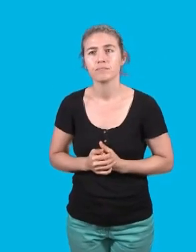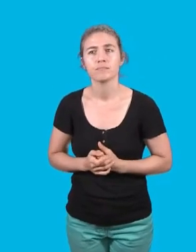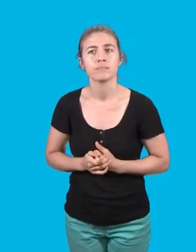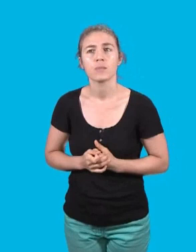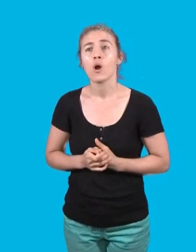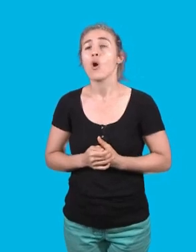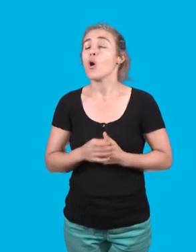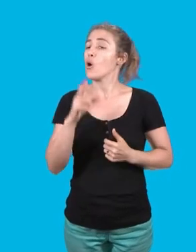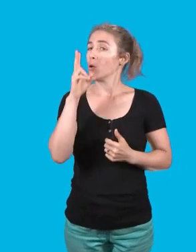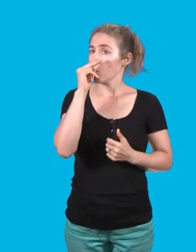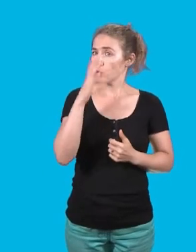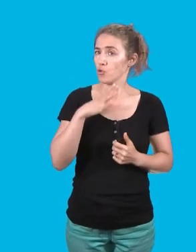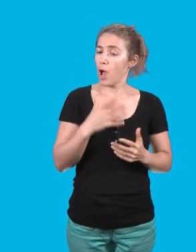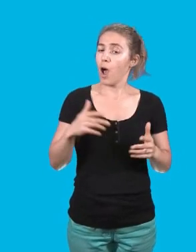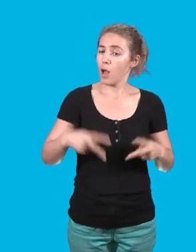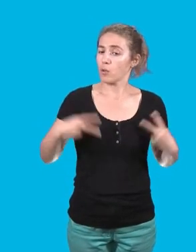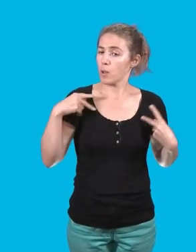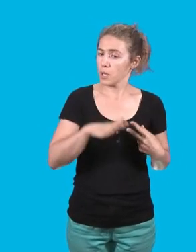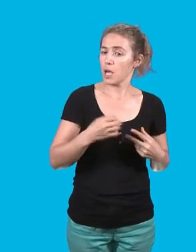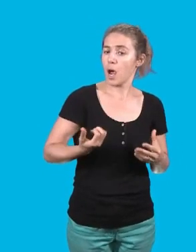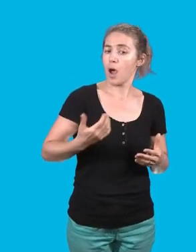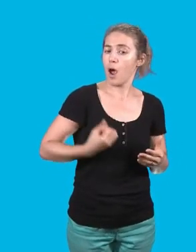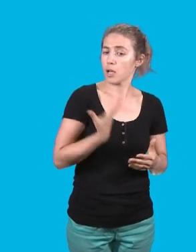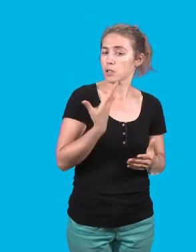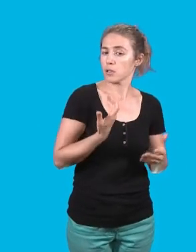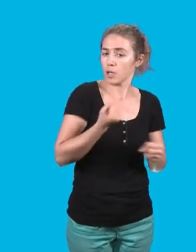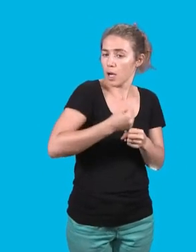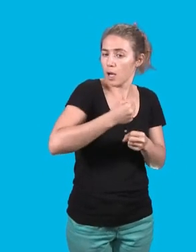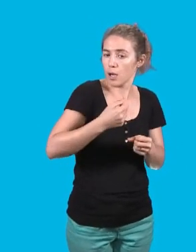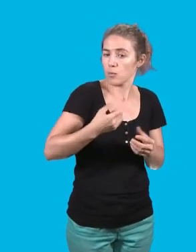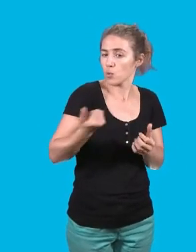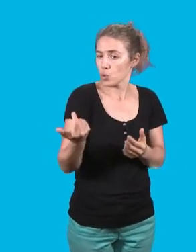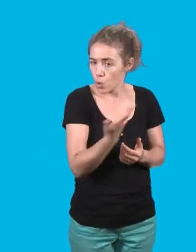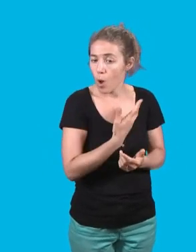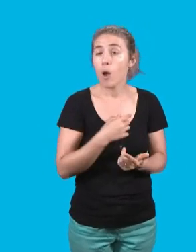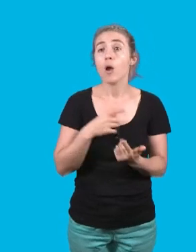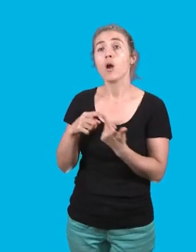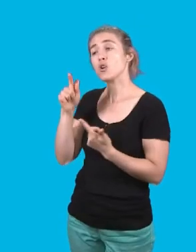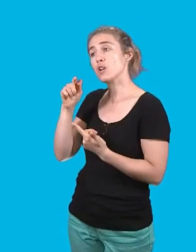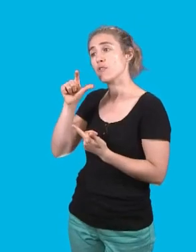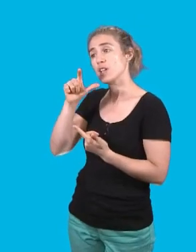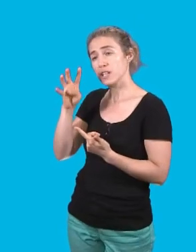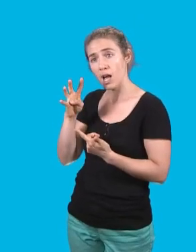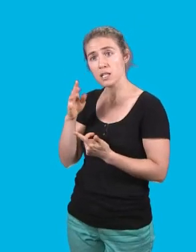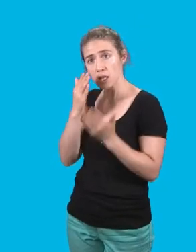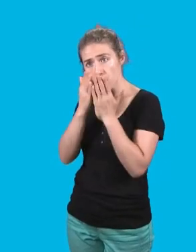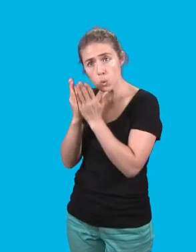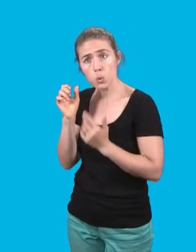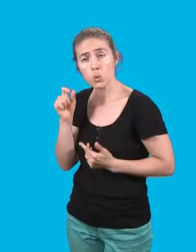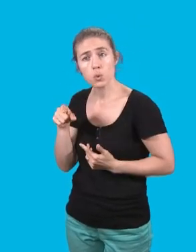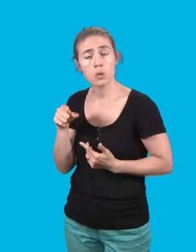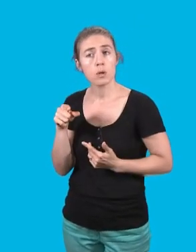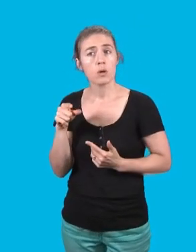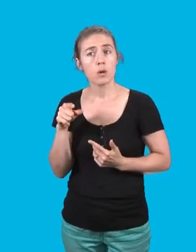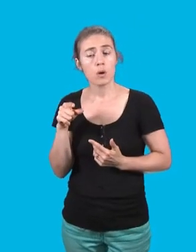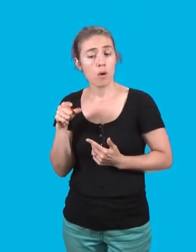d'artistes. Sous la direction de Fabrice Roussel, nous conduisons une étude dans le cadre du G24 avec nos collègues adjoints à la culture